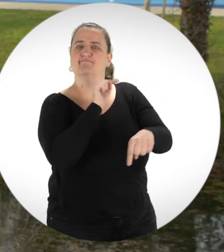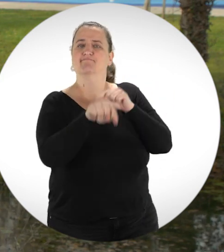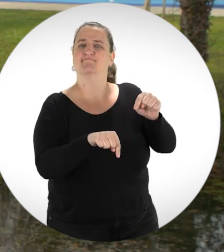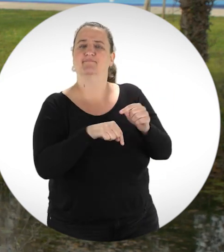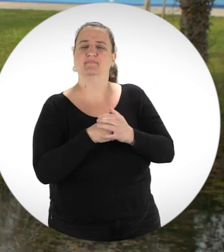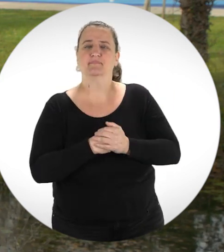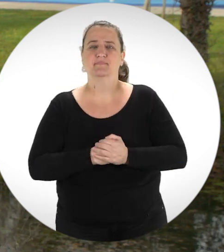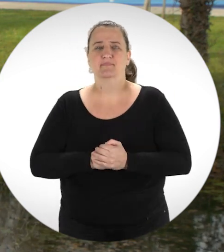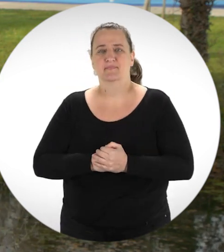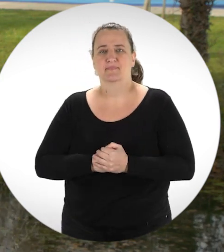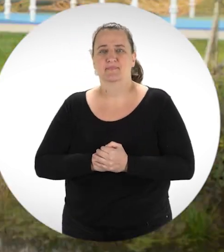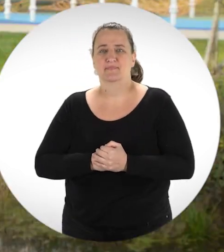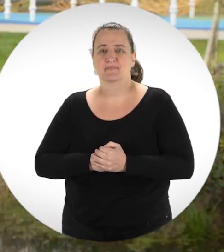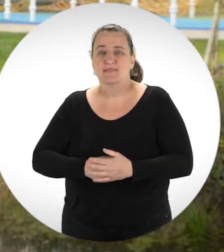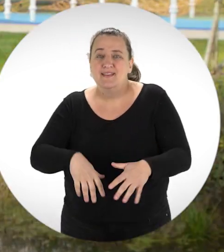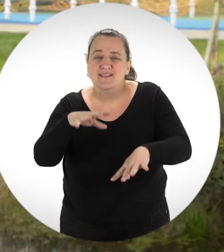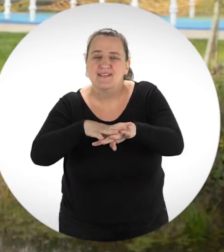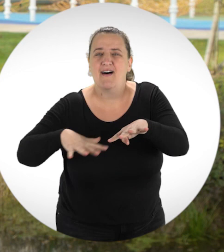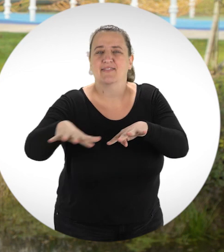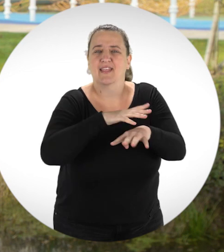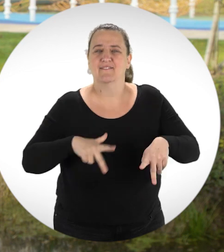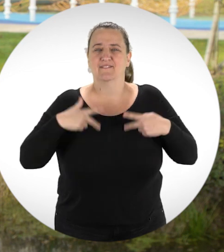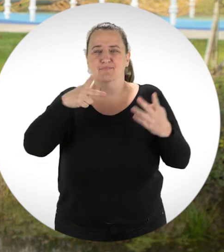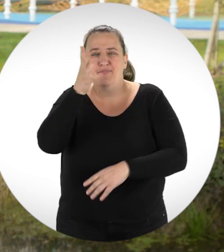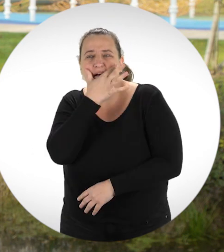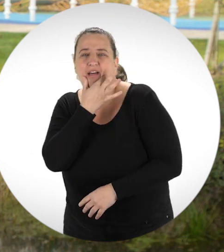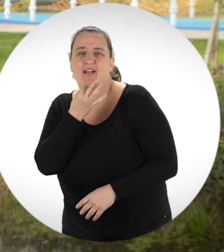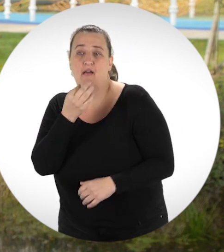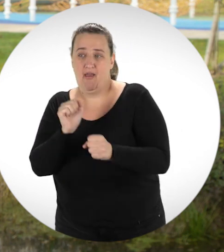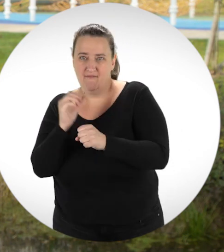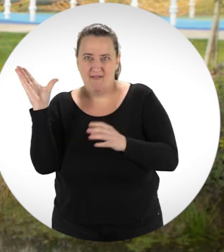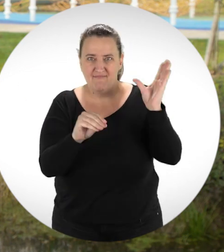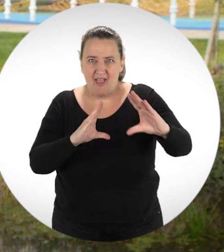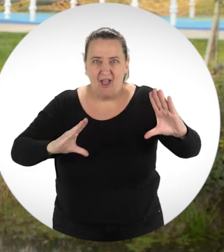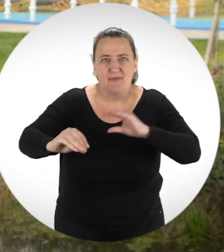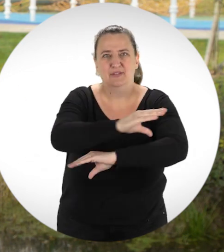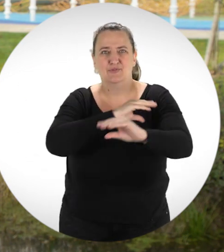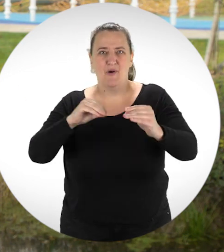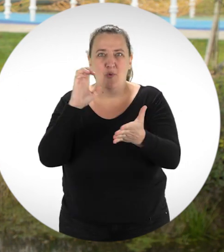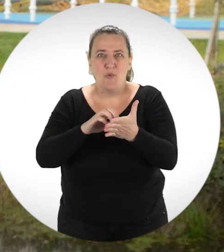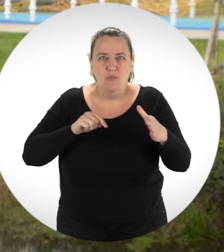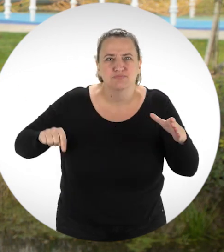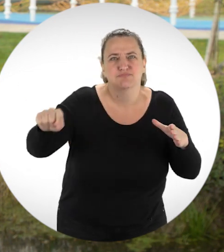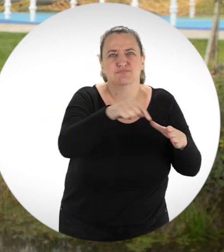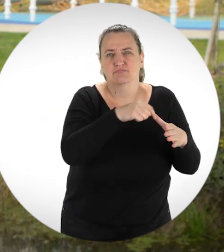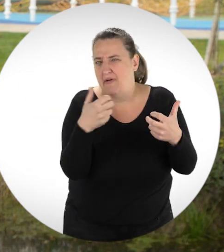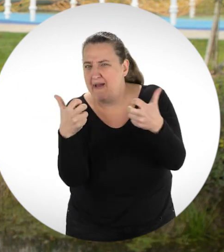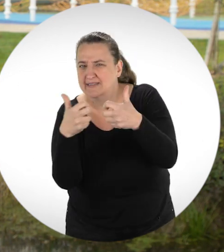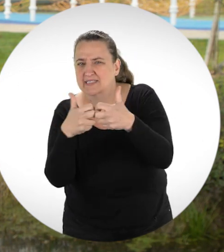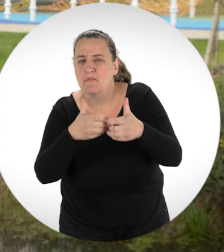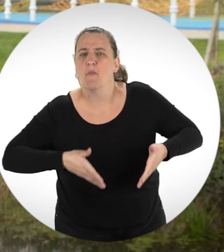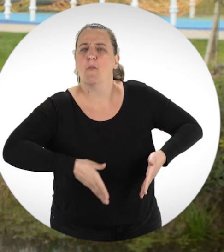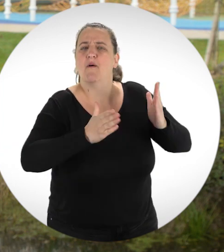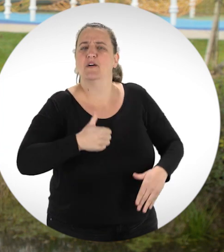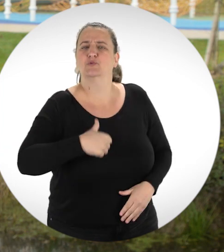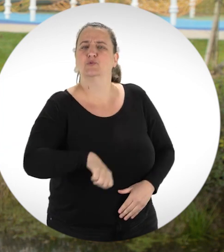avons obtenus auprès de l'État. Une ville-quartier plus facile avec des équipements et des aménagements dans tout Toulouse. Quelques exemples,